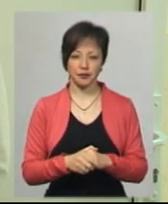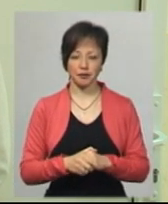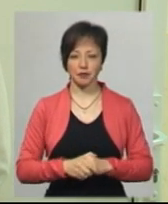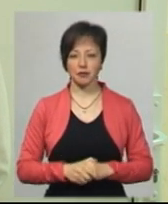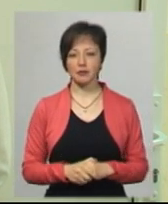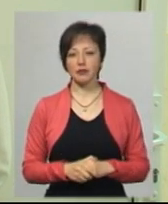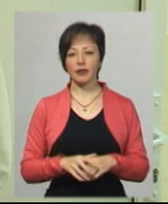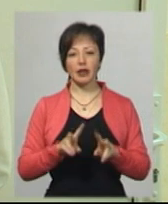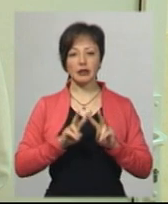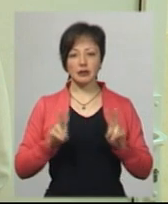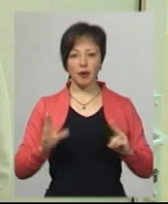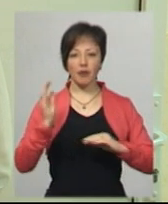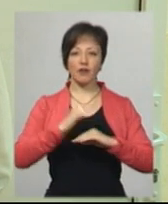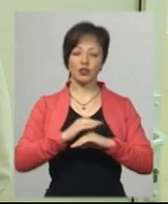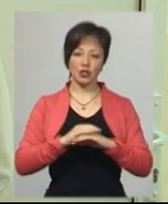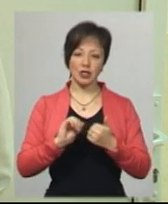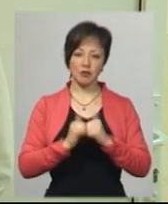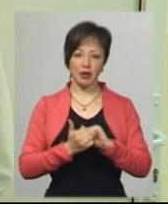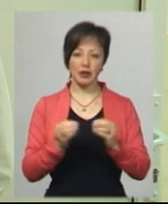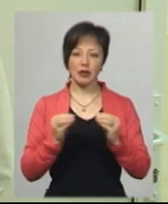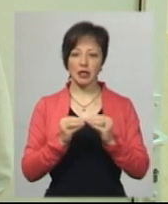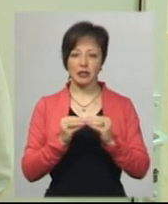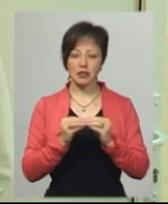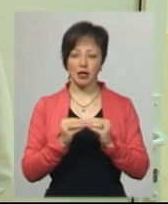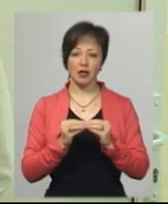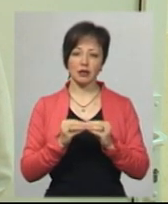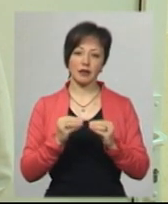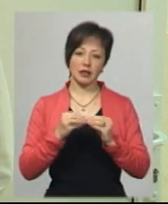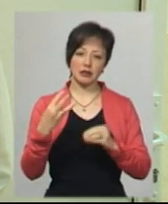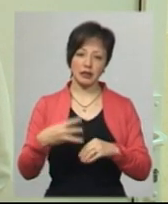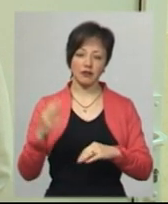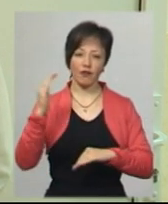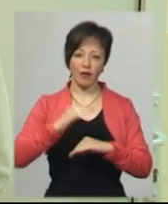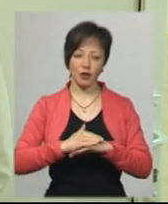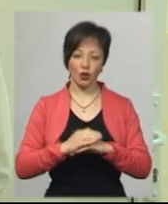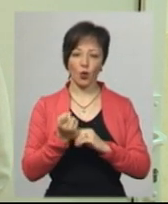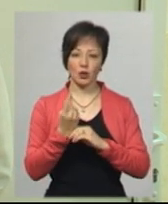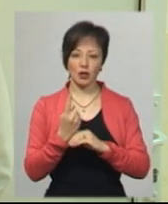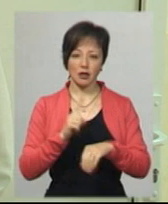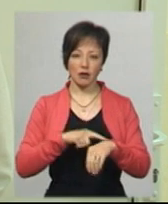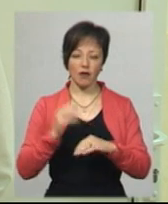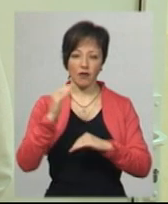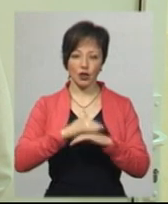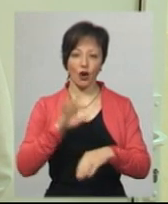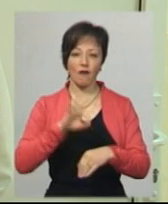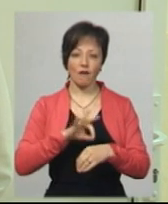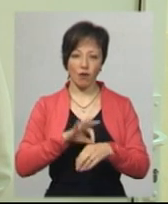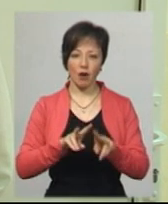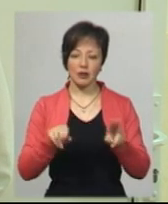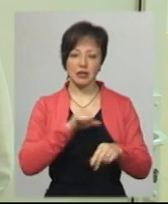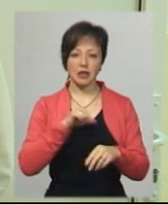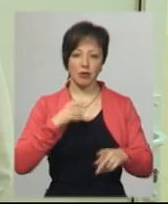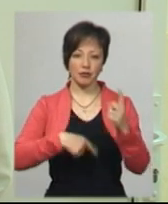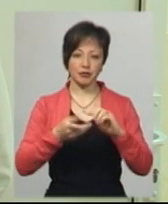І так само вечірня зміна, 10-й годині пів 11-ї вечора, в 11-й годині вечора хворі так само самі